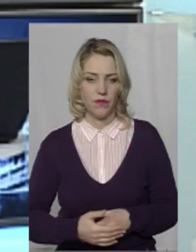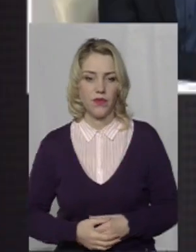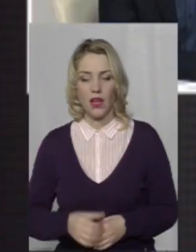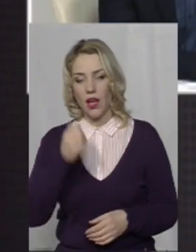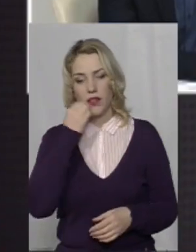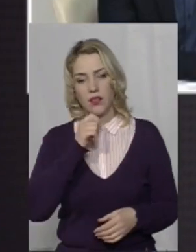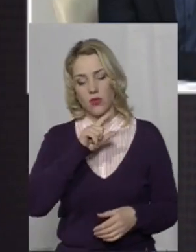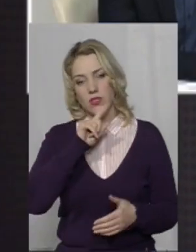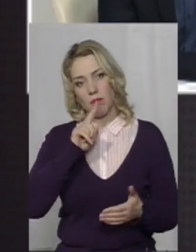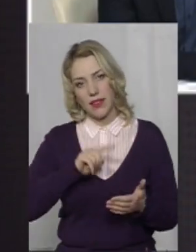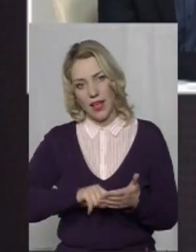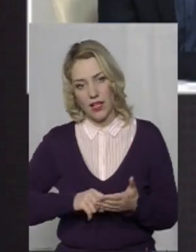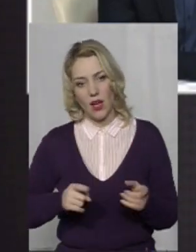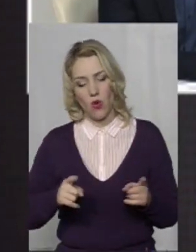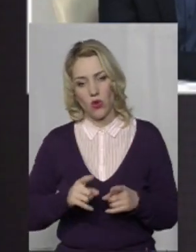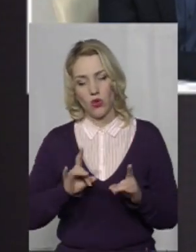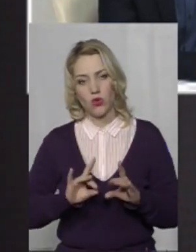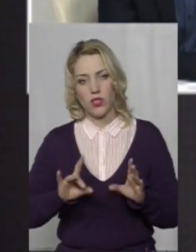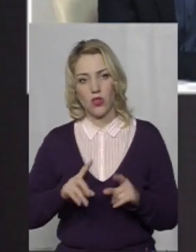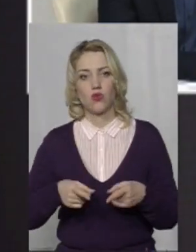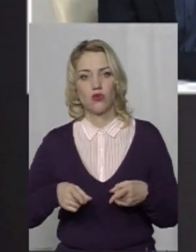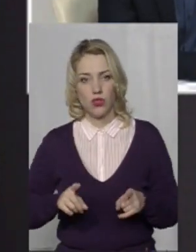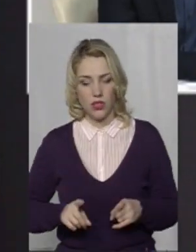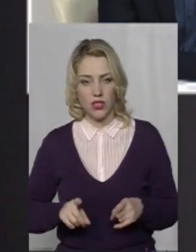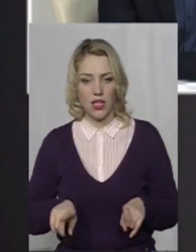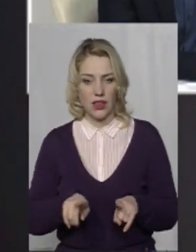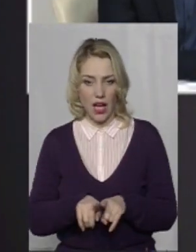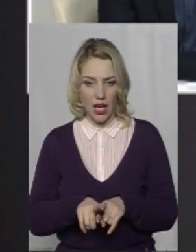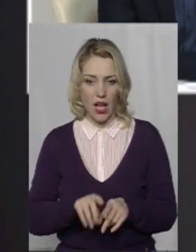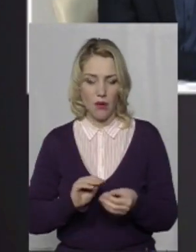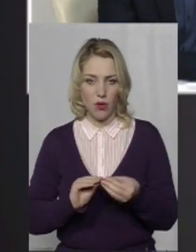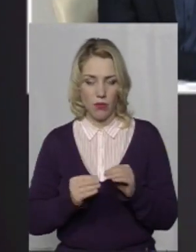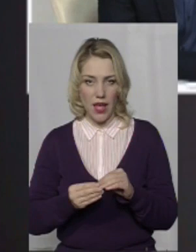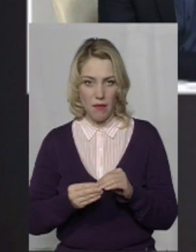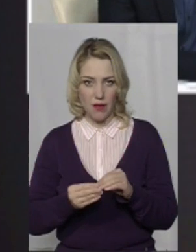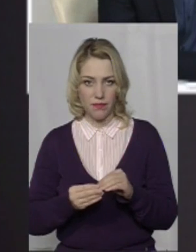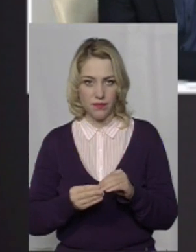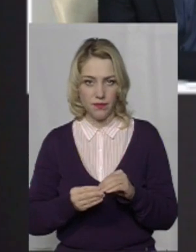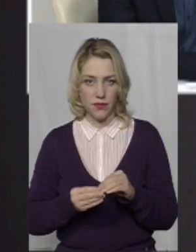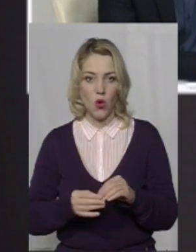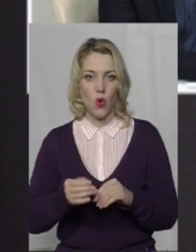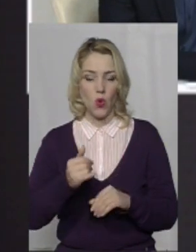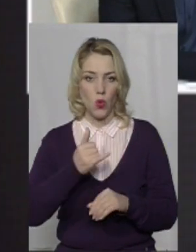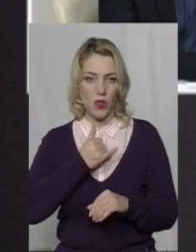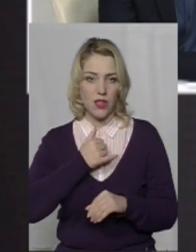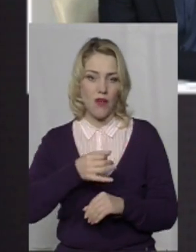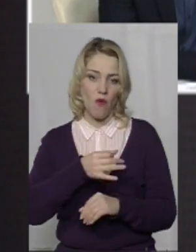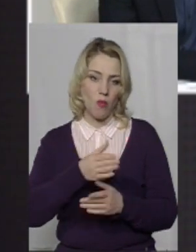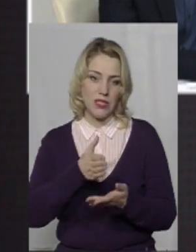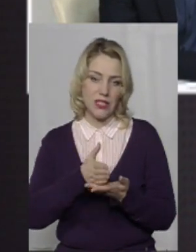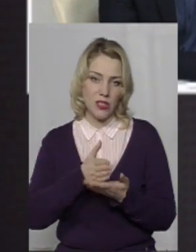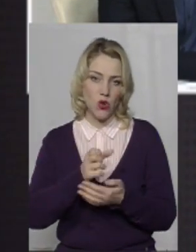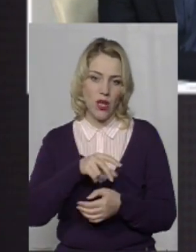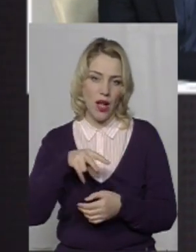Дякую за запитання. Коротко скажу, що дійсно така проблема у нас в області